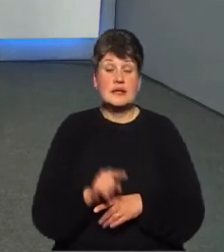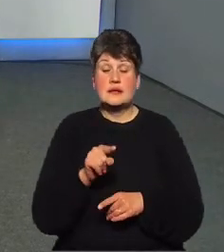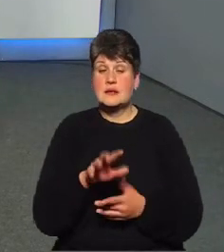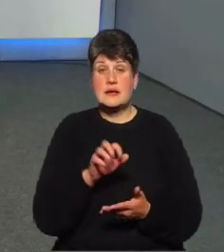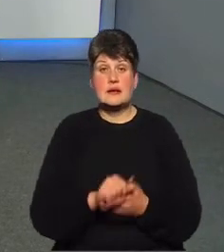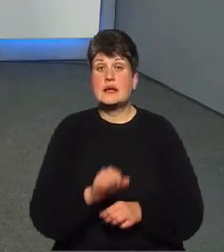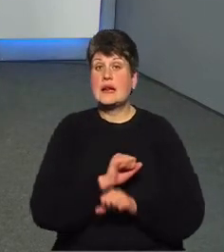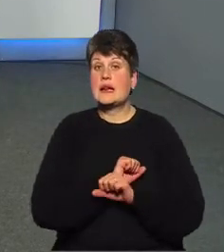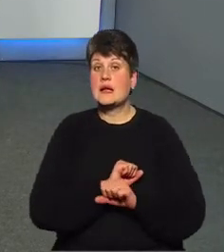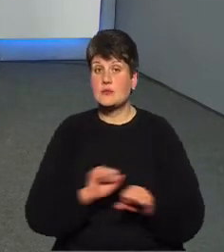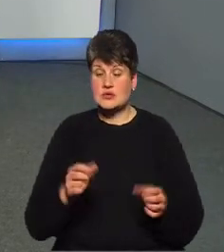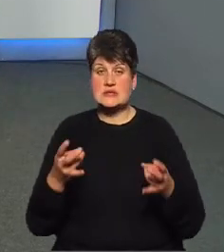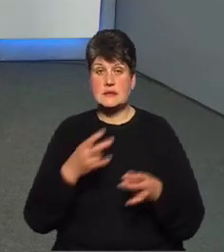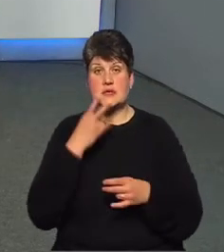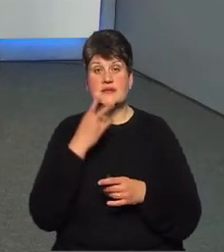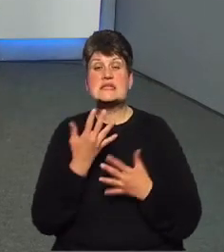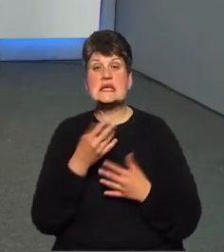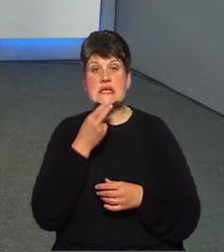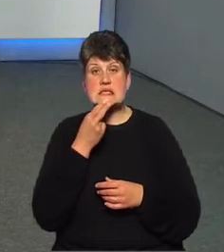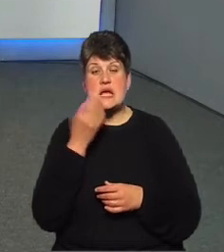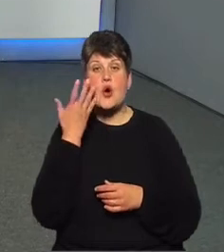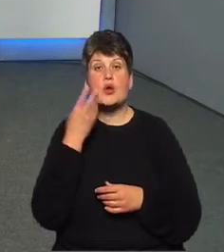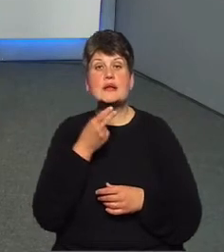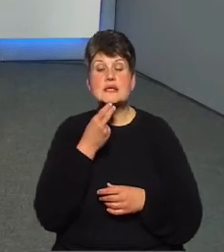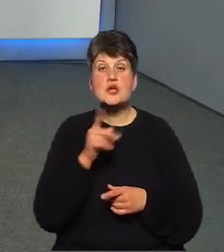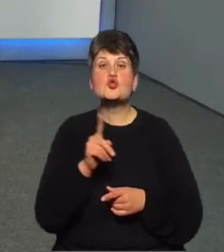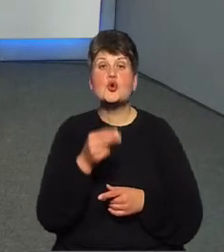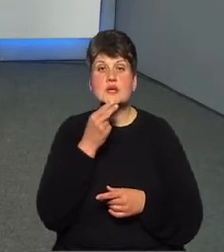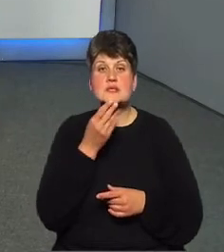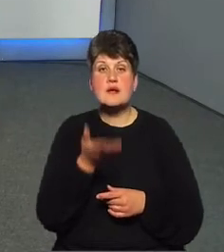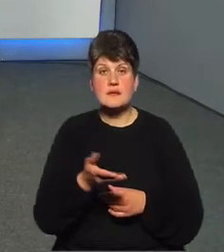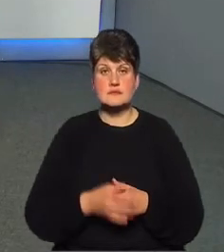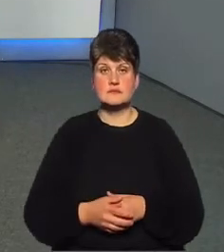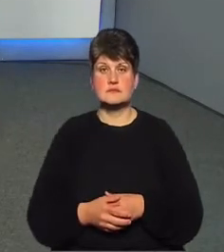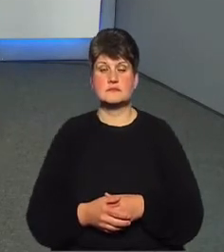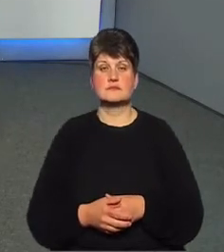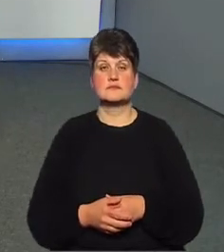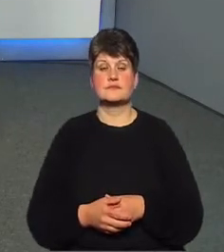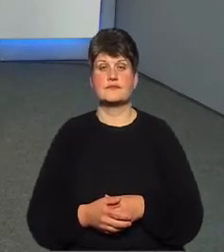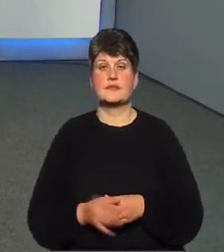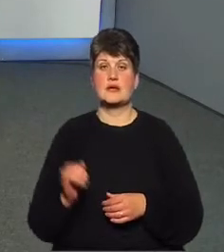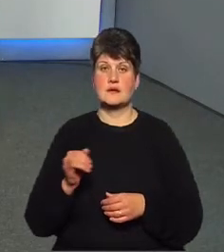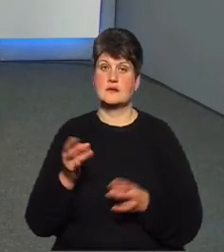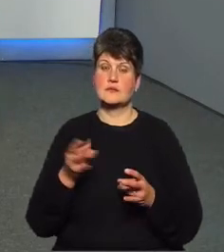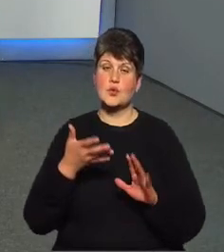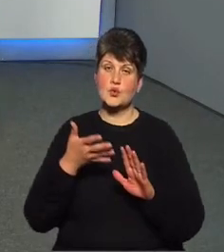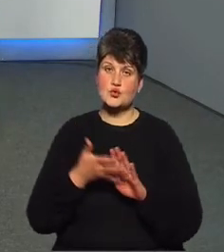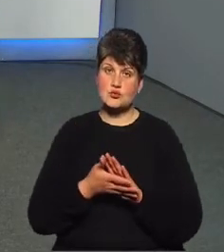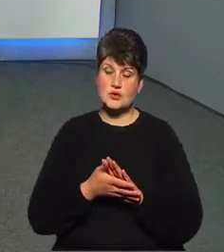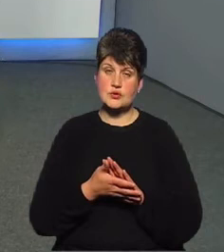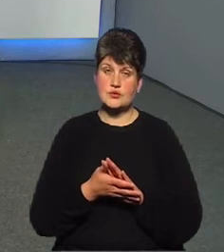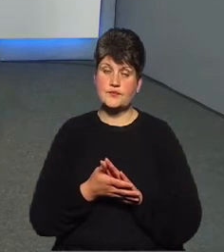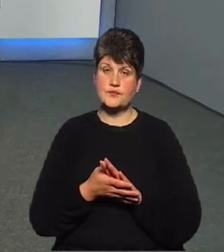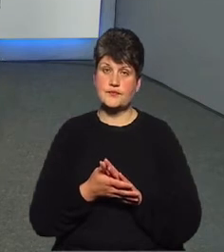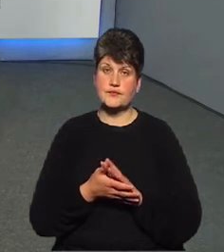дивитися, скільки ви їсте, коли ви їсте, що ви їсте. Ну, і слід розуміти, що вживання звичайної води теж є